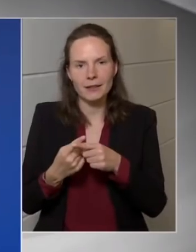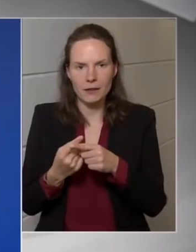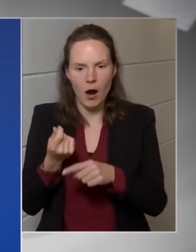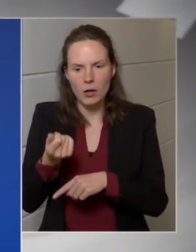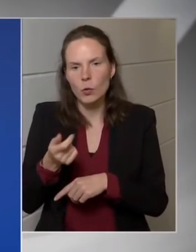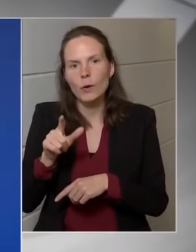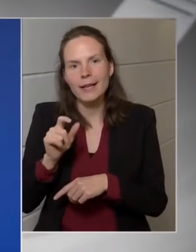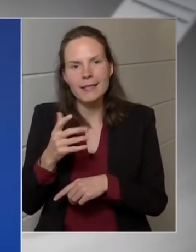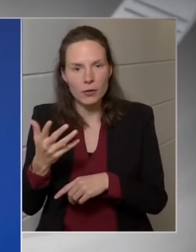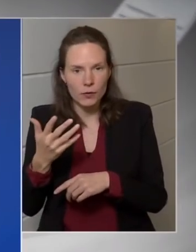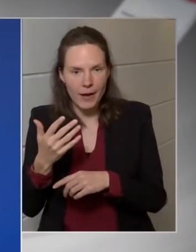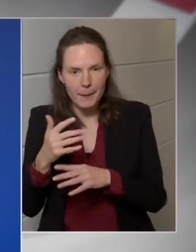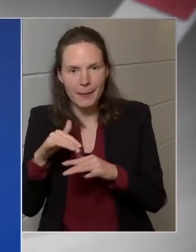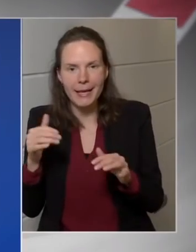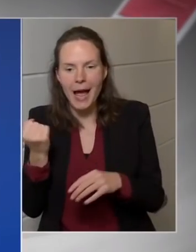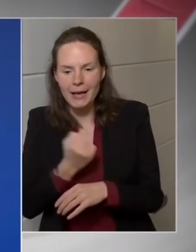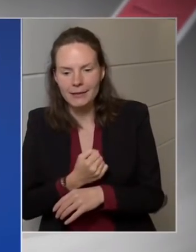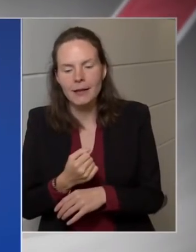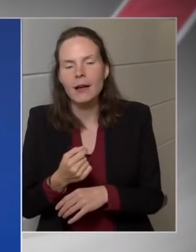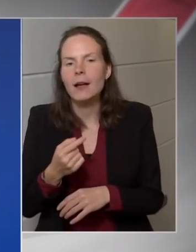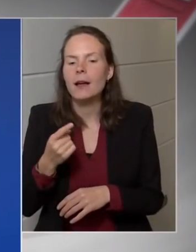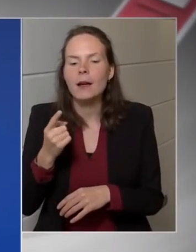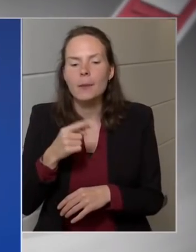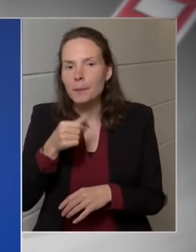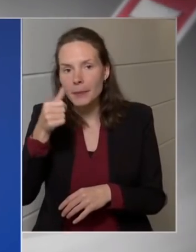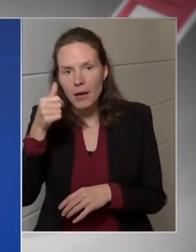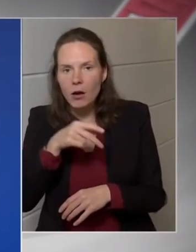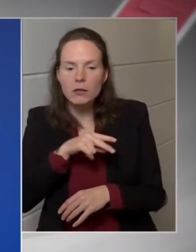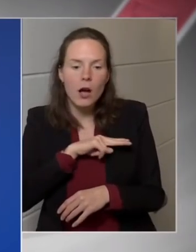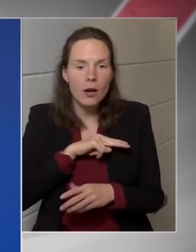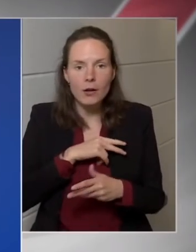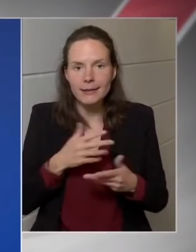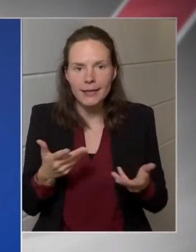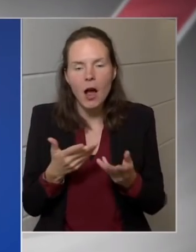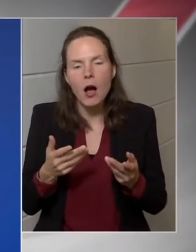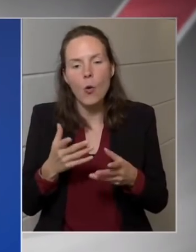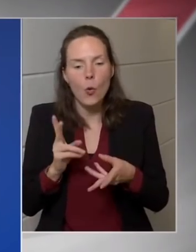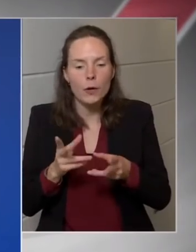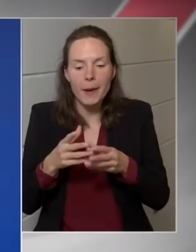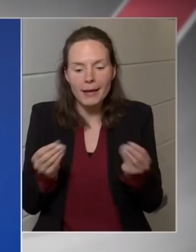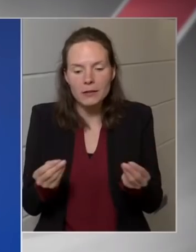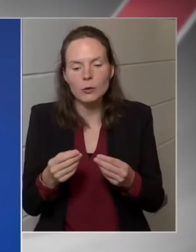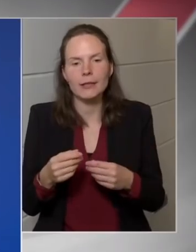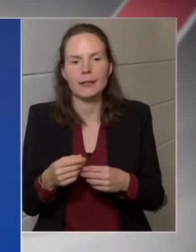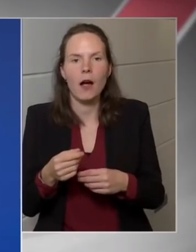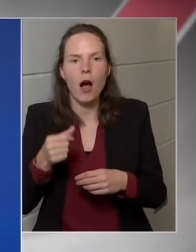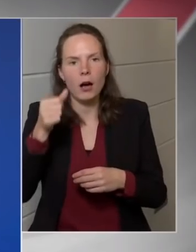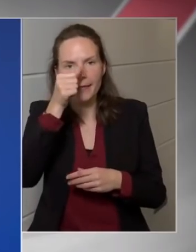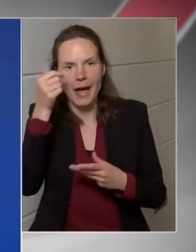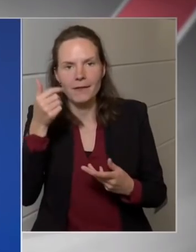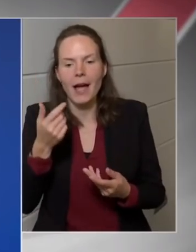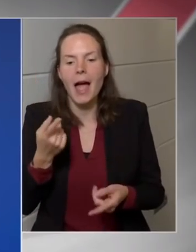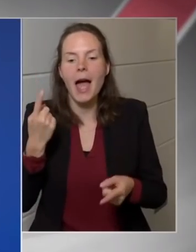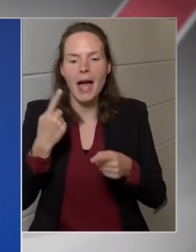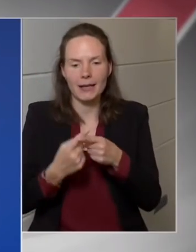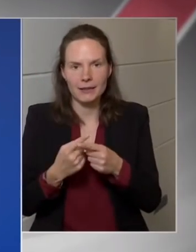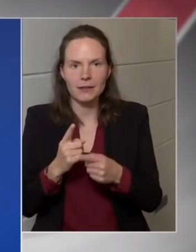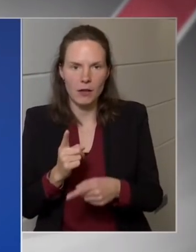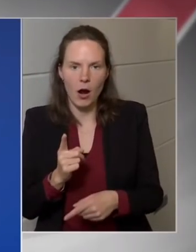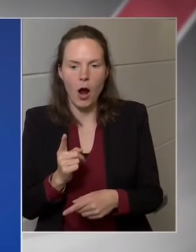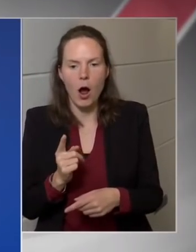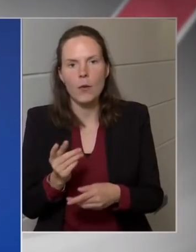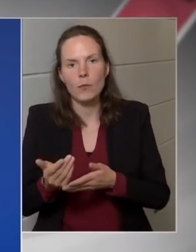Hogy mi a garancia, hogy megszűnnek? A neve a garancia, extra profit adó, tehát ha megszűnik az extra profit,